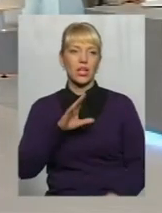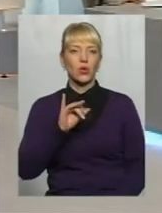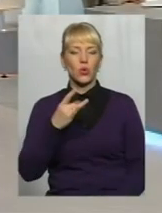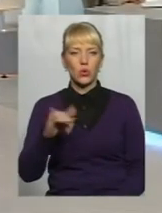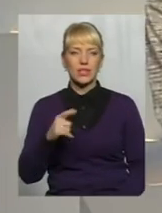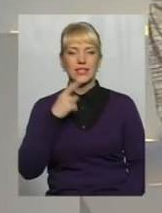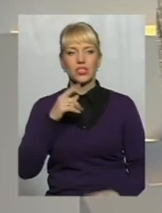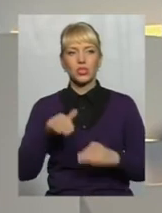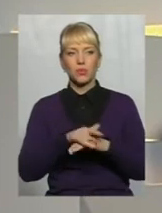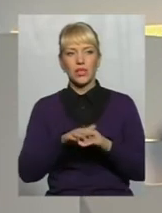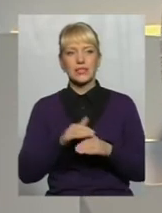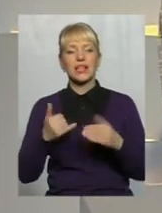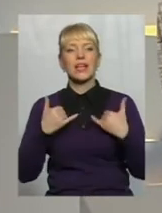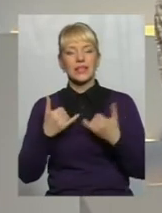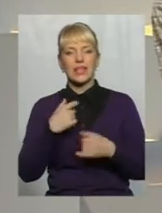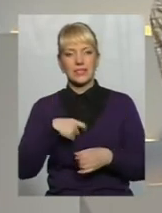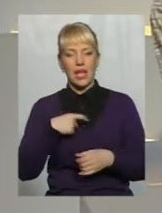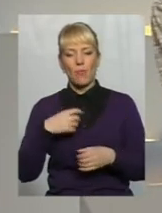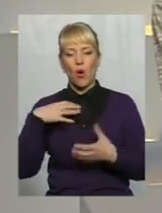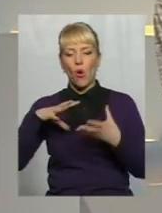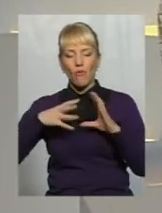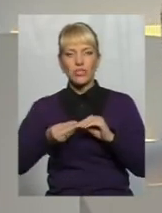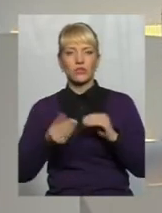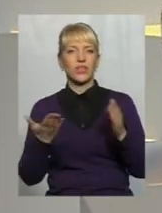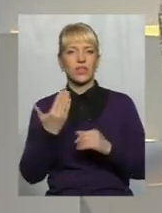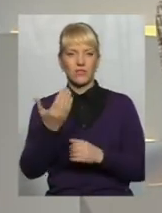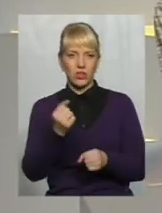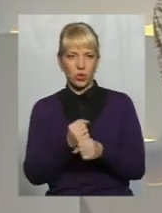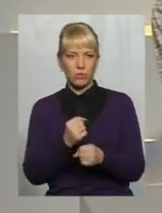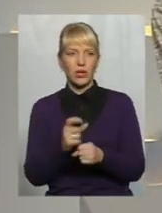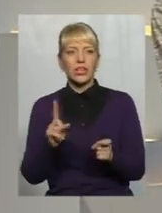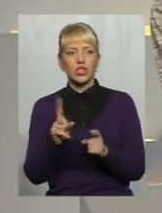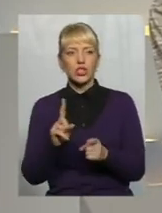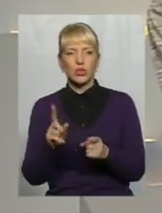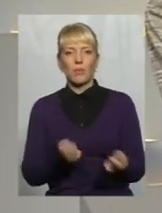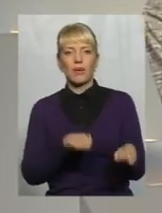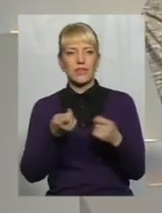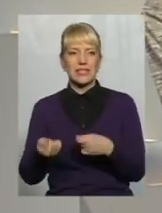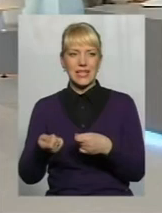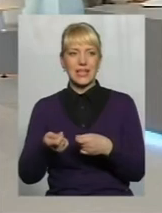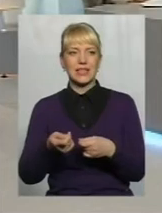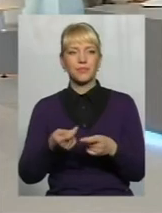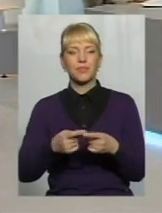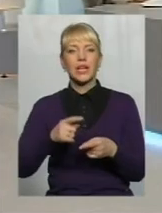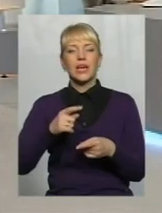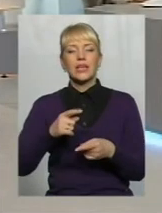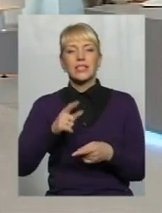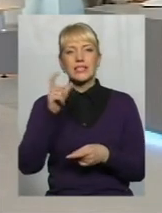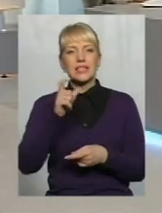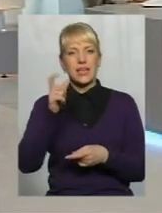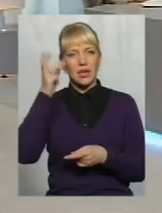скажіть, будь ласка, для себе основні висновки, які ви зробили, що привезти в Зачепилюку з